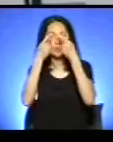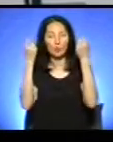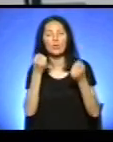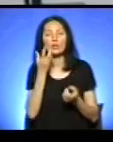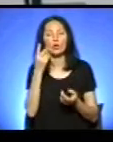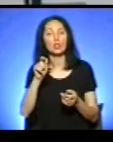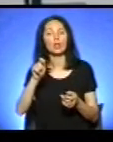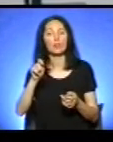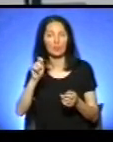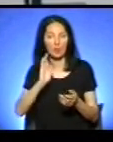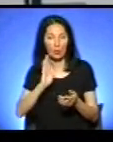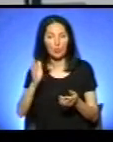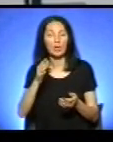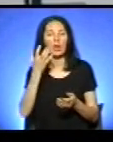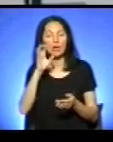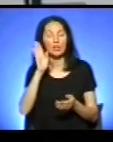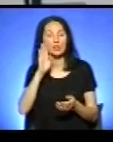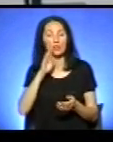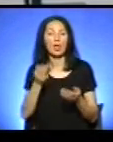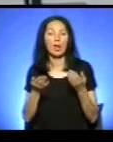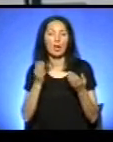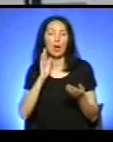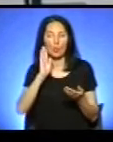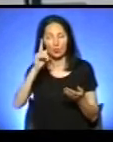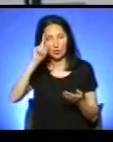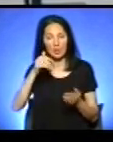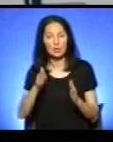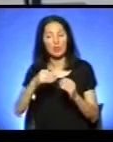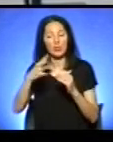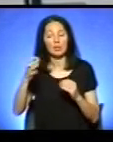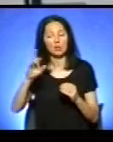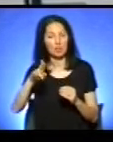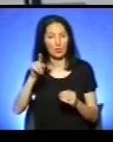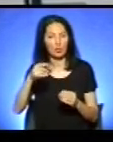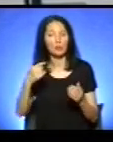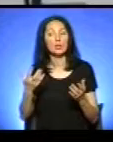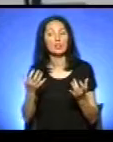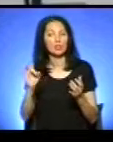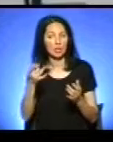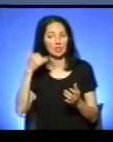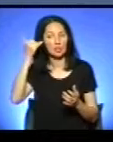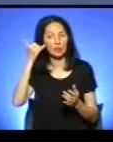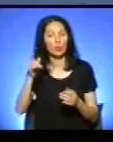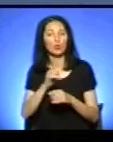за його словами, може з'явитись 15 серпня. Тоді ми ще раз зателефонуємо у Тернопільміськтеплокомуненерго.